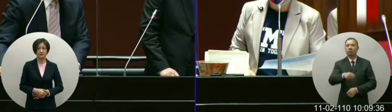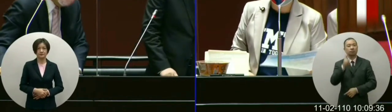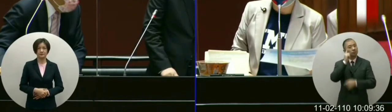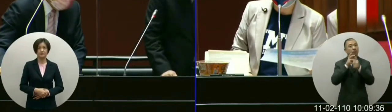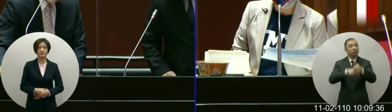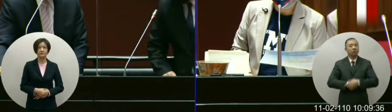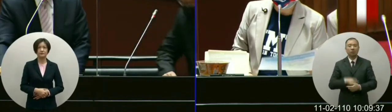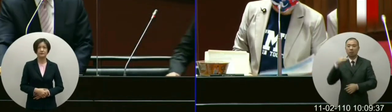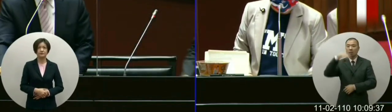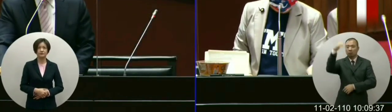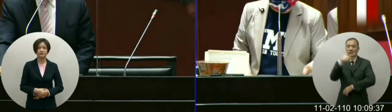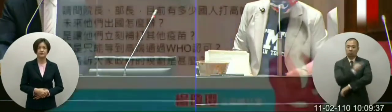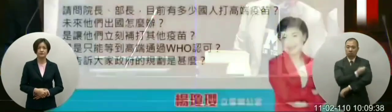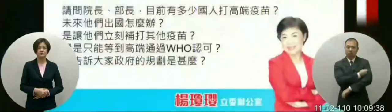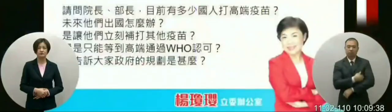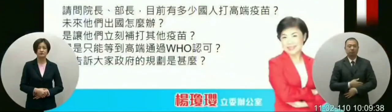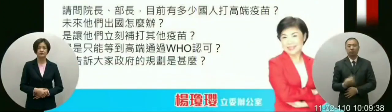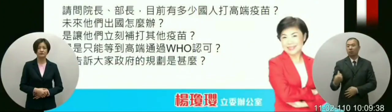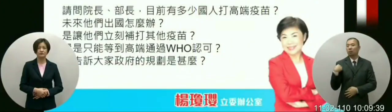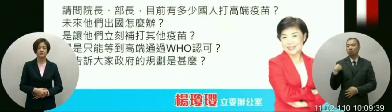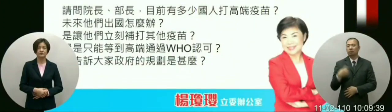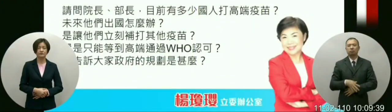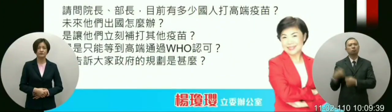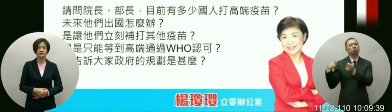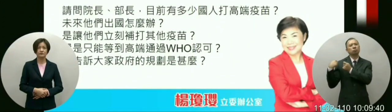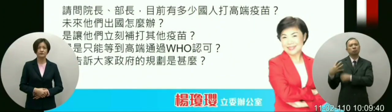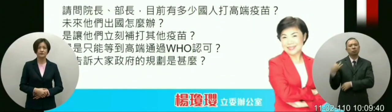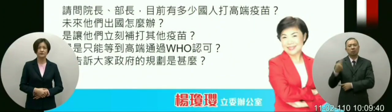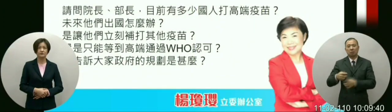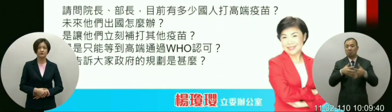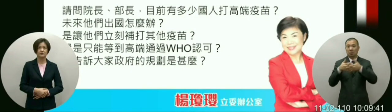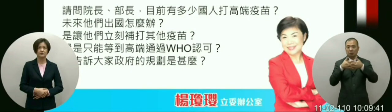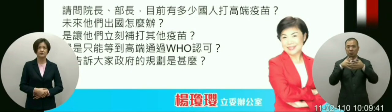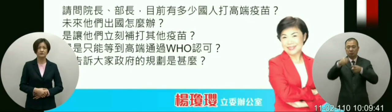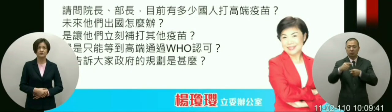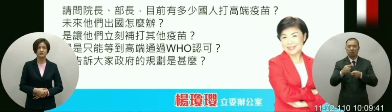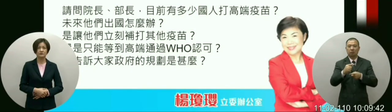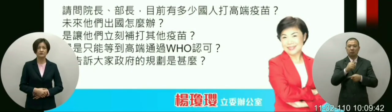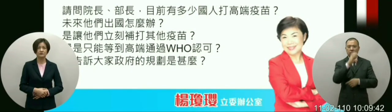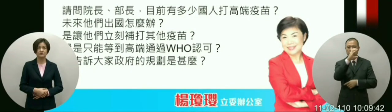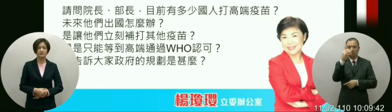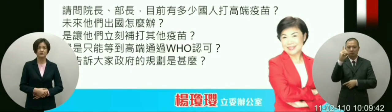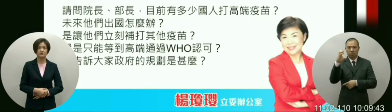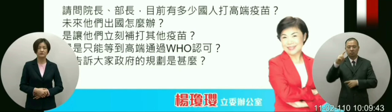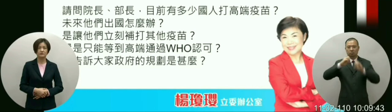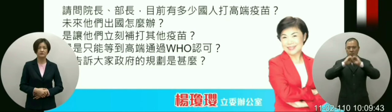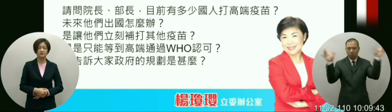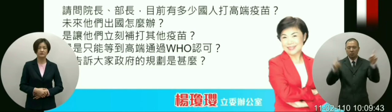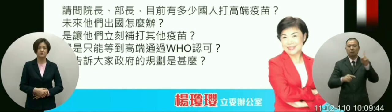宝兰打高端因为昨天呢这个这几天呢美国CDC宣布从11月8号开始